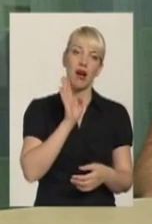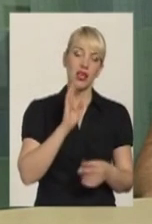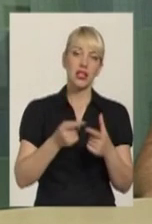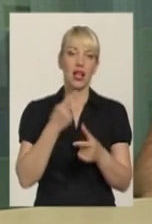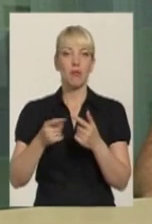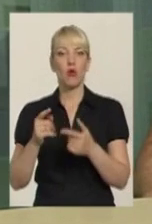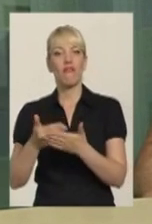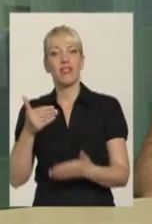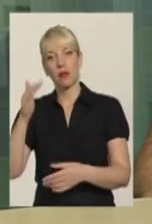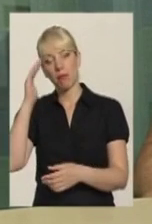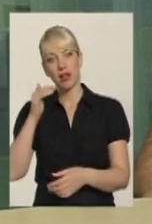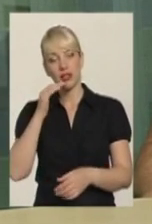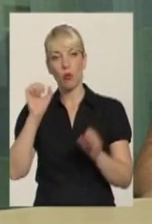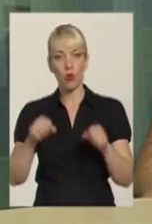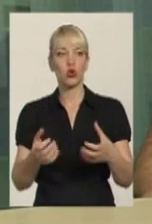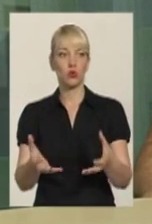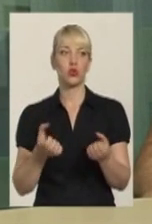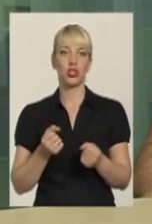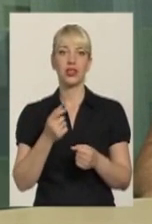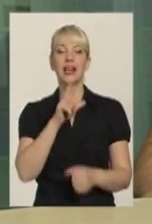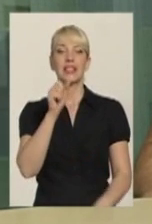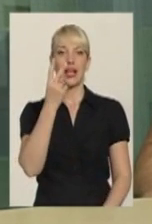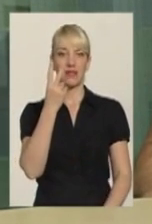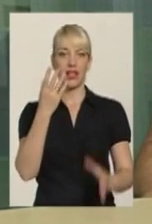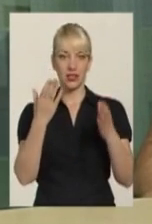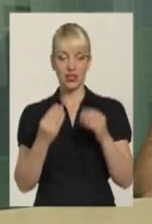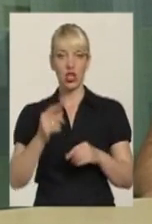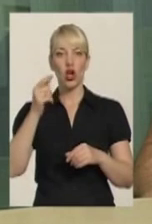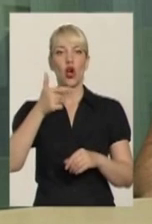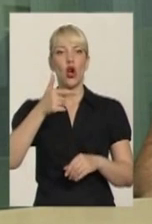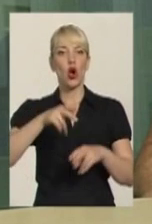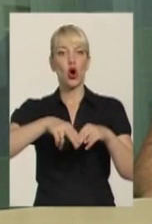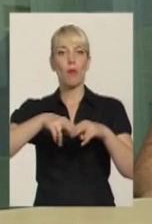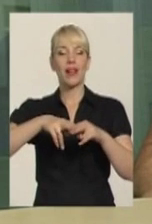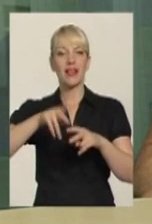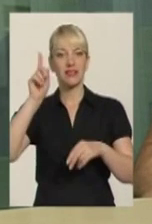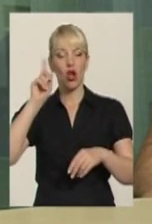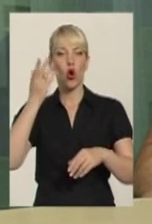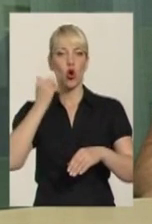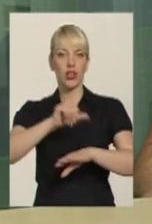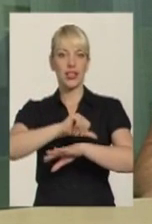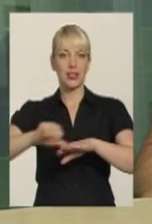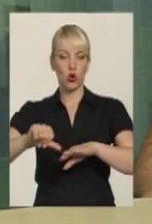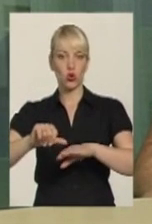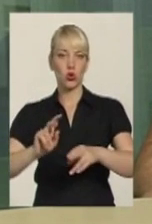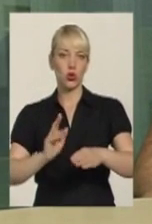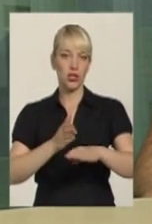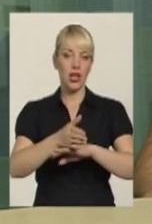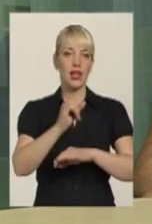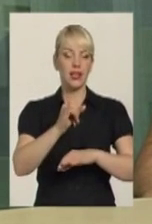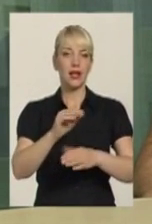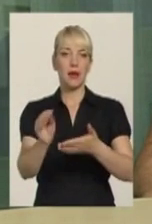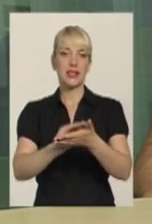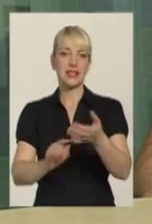можуть отримати за два дні громадянства Ізраїля, коли вони пересікають кордон і на це пишуть заяви.